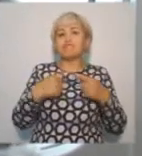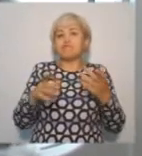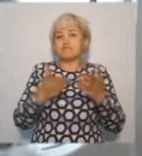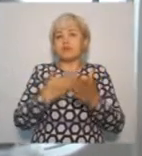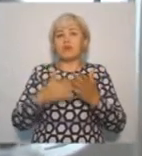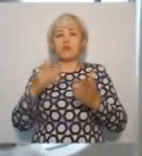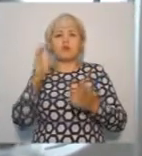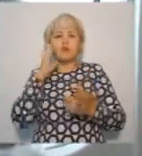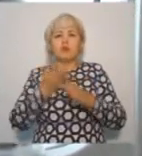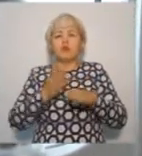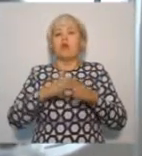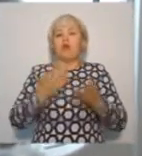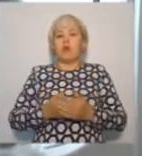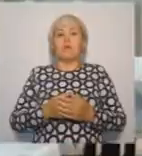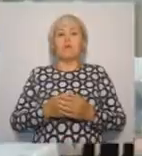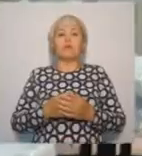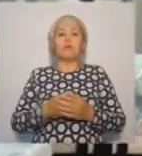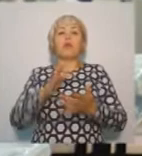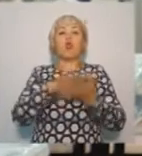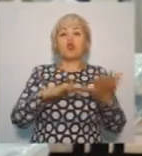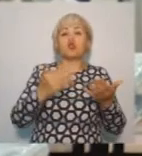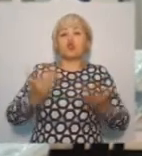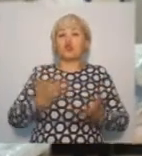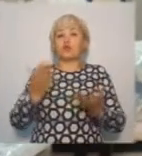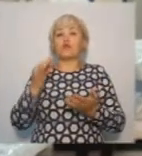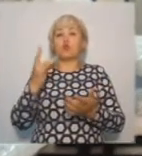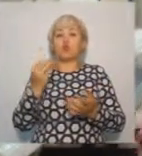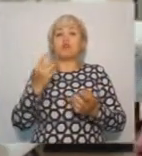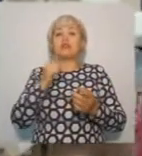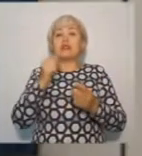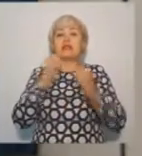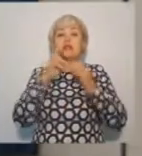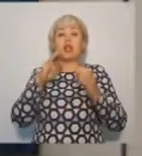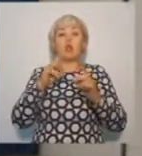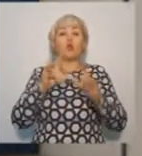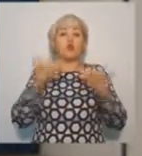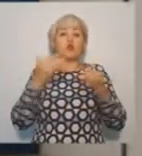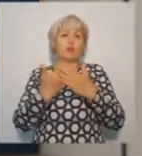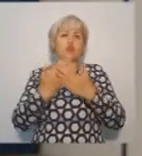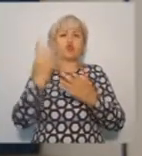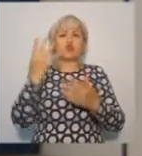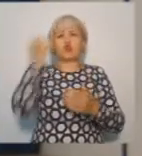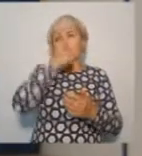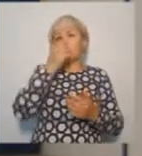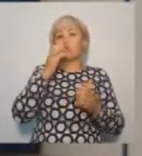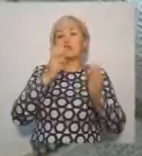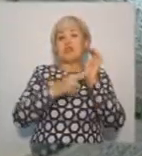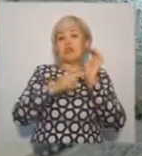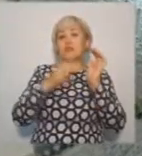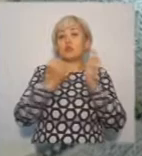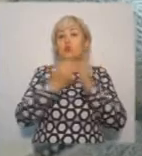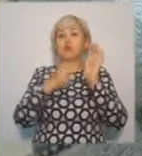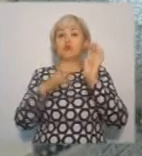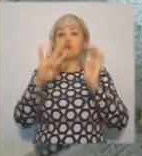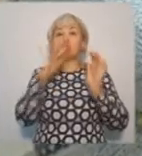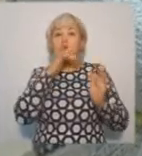Все легко, не просто можно подойти пациенту. Продолжительность жизни в Югре за 10 лет увеличилась почти на 4 года. С 70